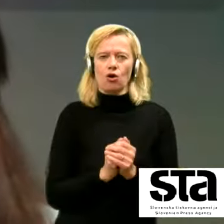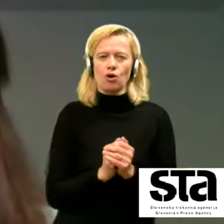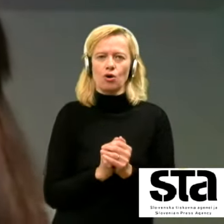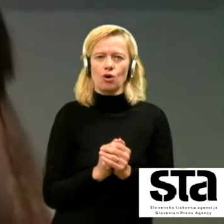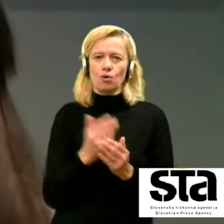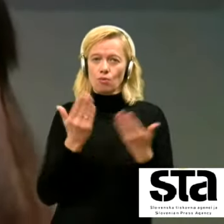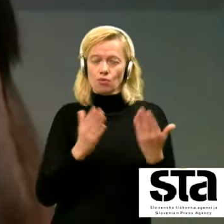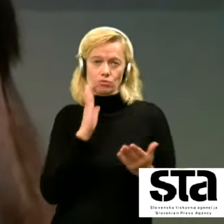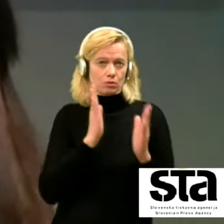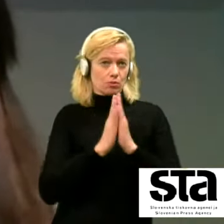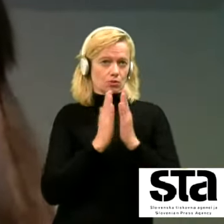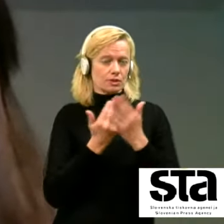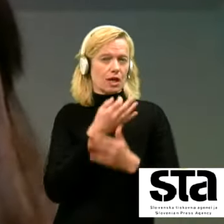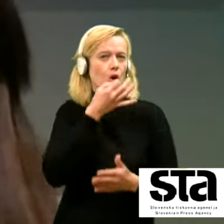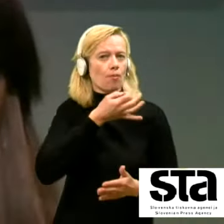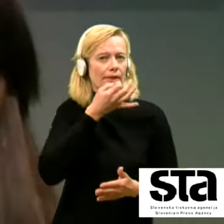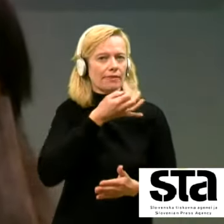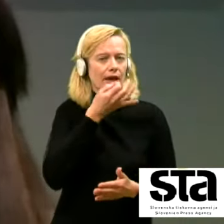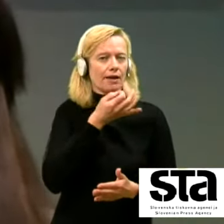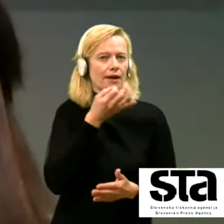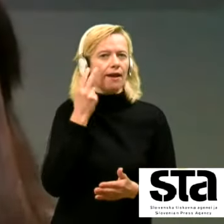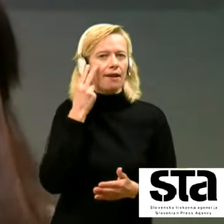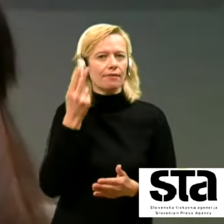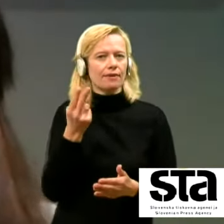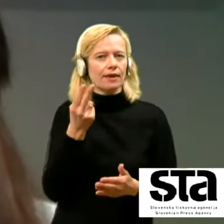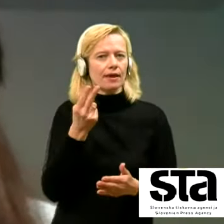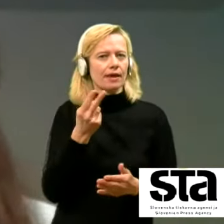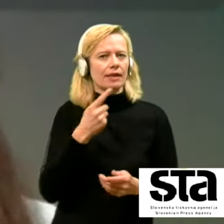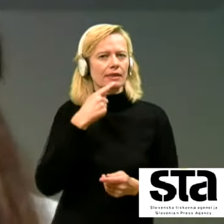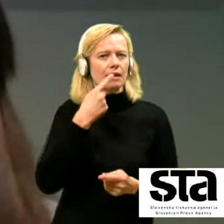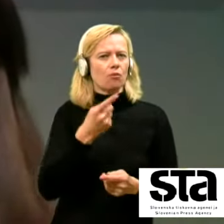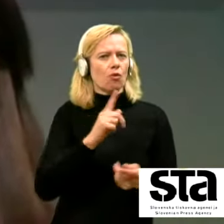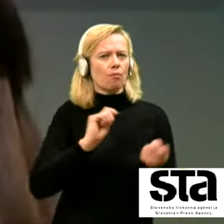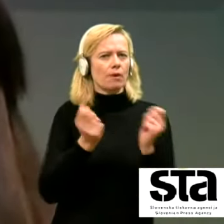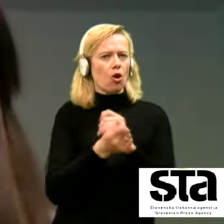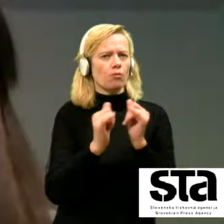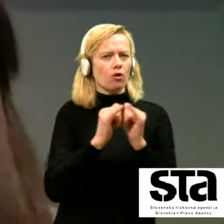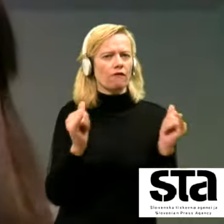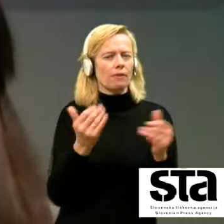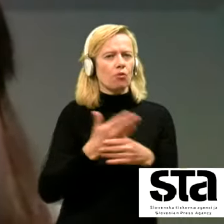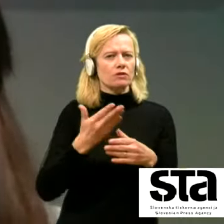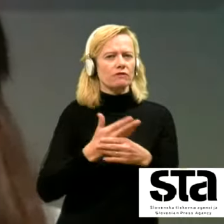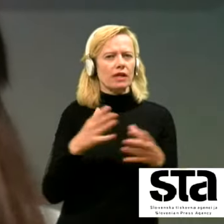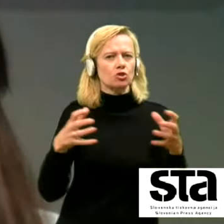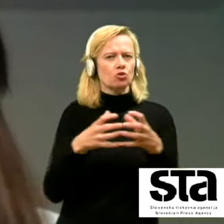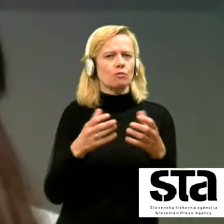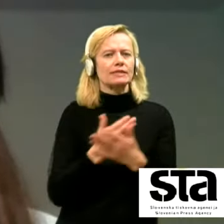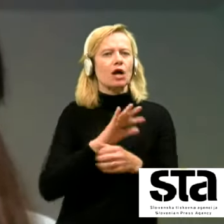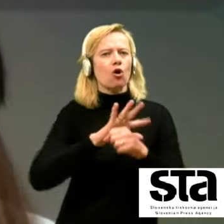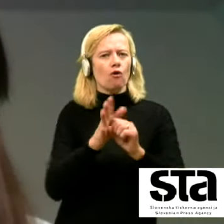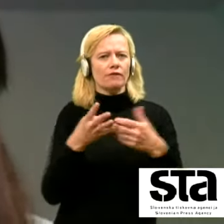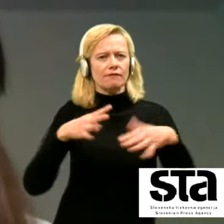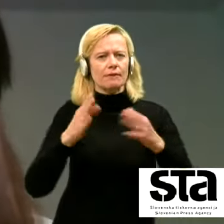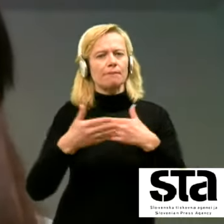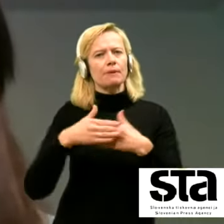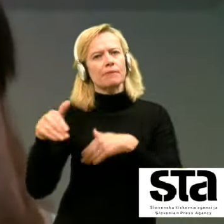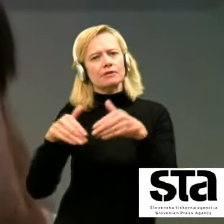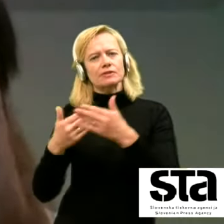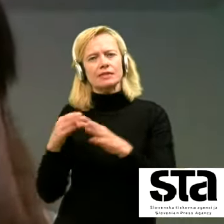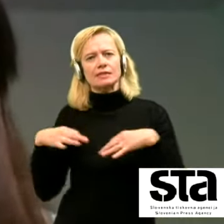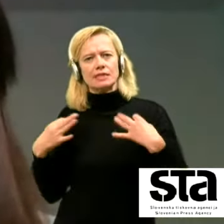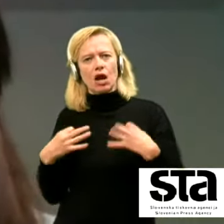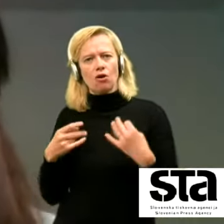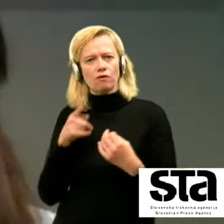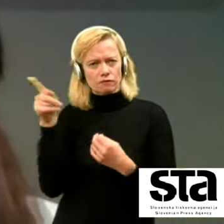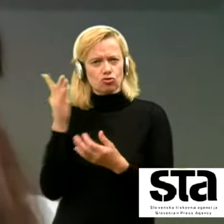morda bi prosila tudi za komentar, glede te napovedi preoblikovanja posvetovalne skupine za COVID-19 pri Ministrstvu za zdravje, ki ste jo opiso